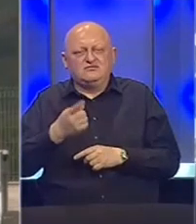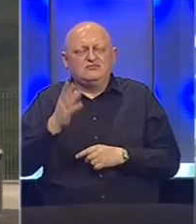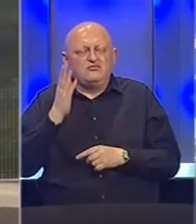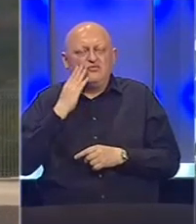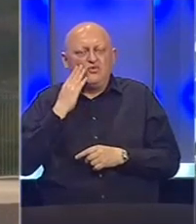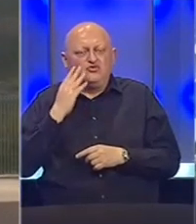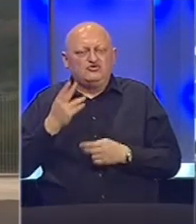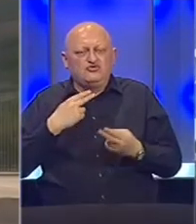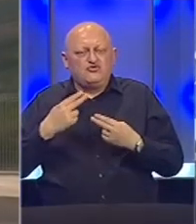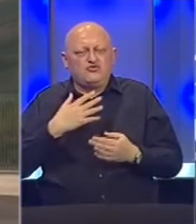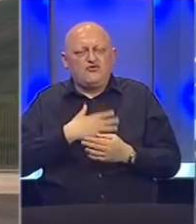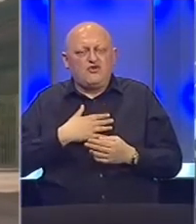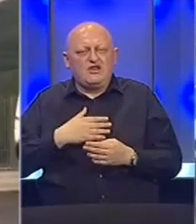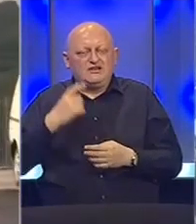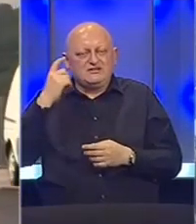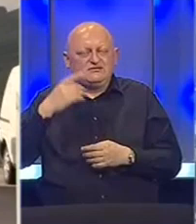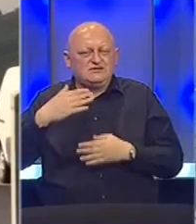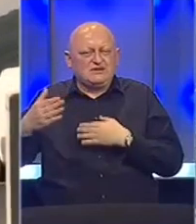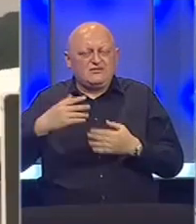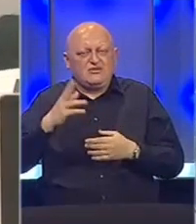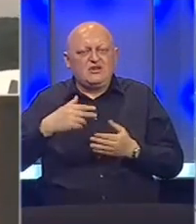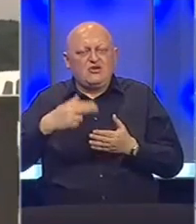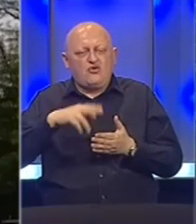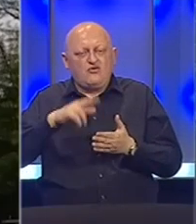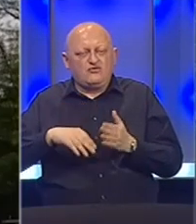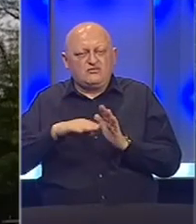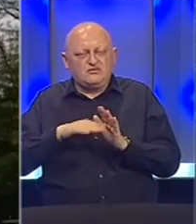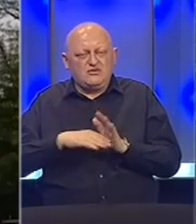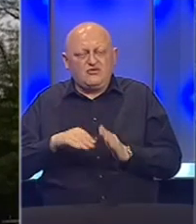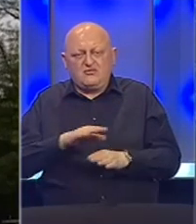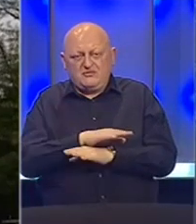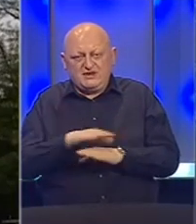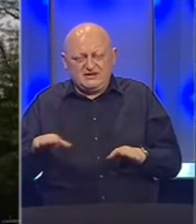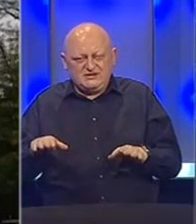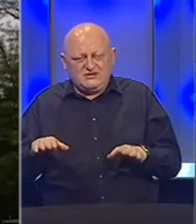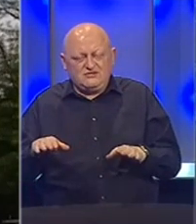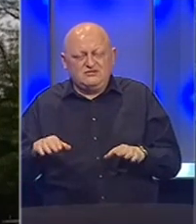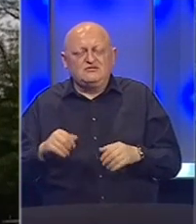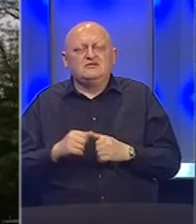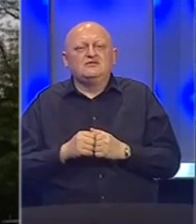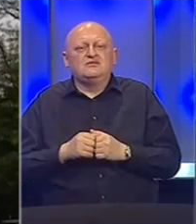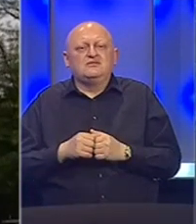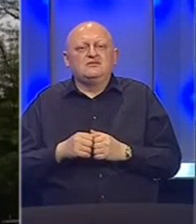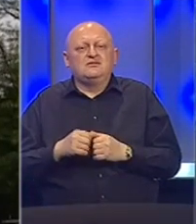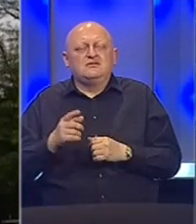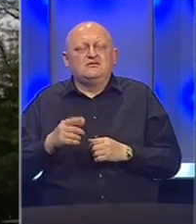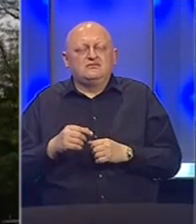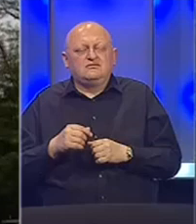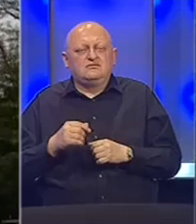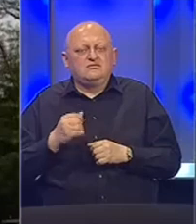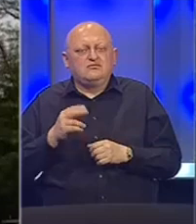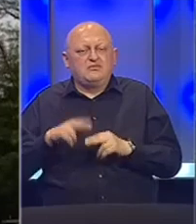poštuje ugovorna volja stranaka, iako je ugovor po zakonu prestao, pravnim dejstvom,